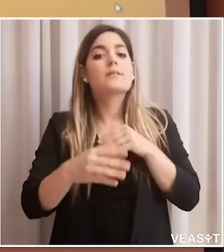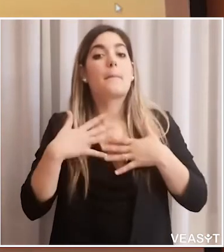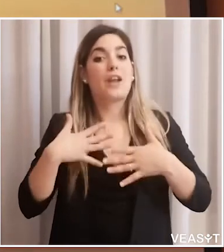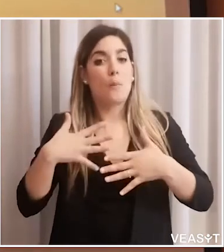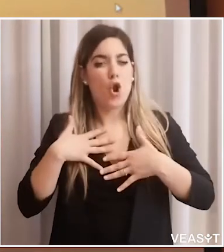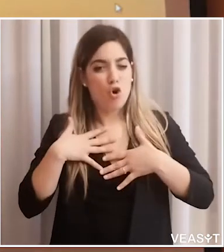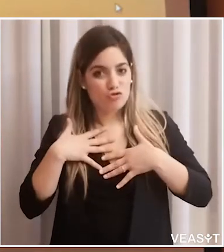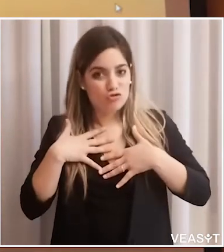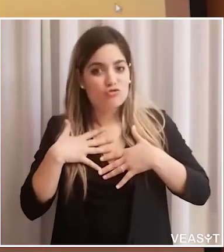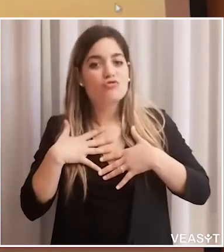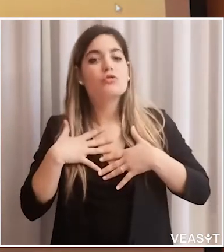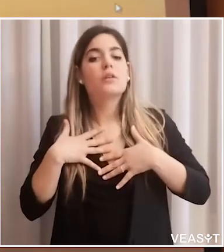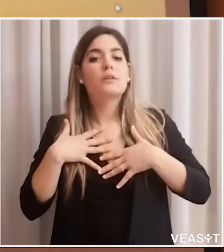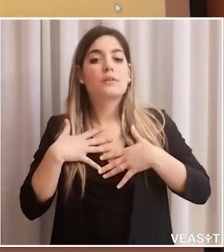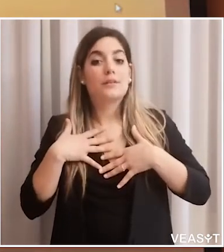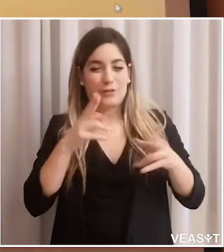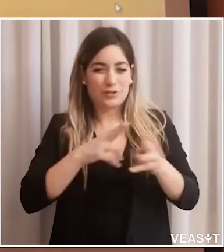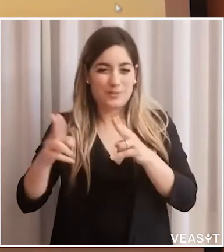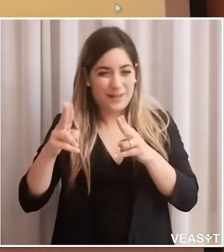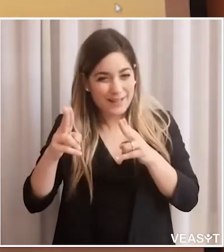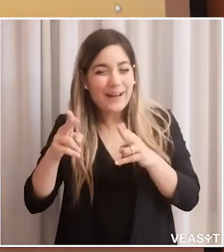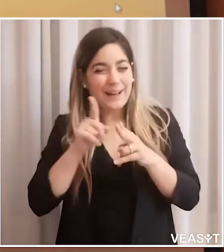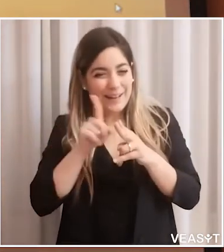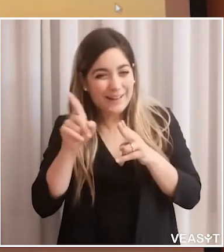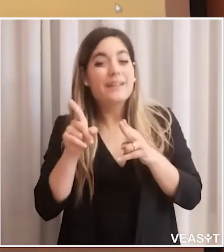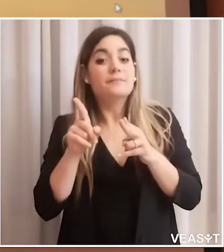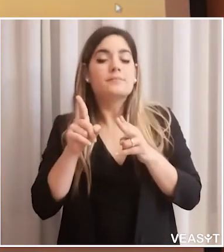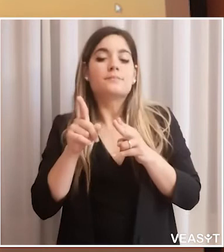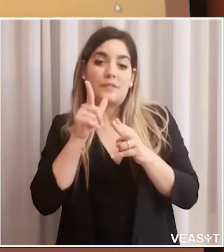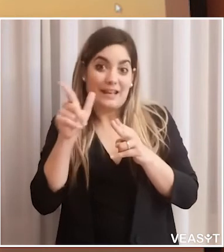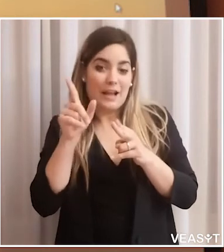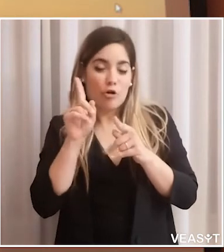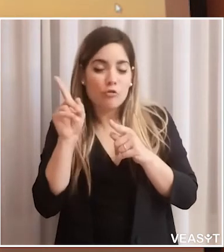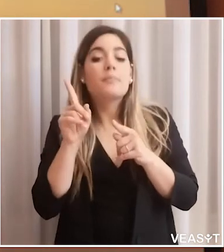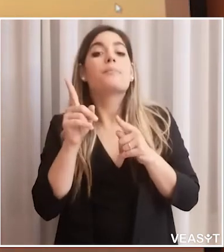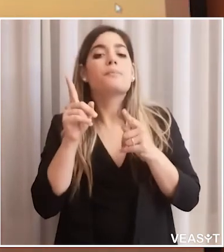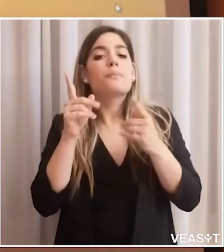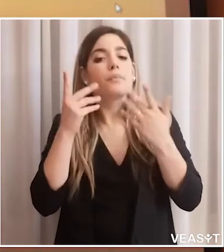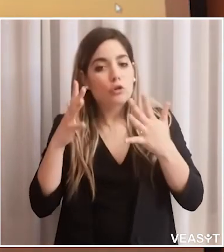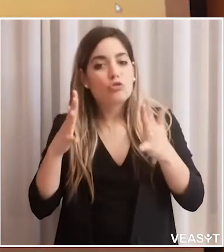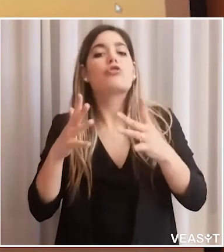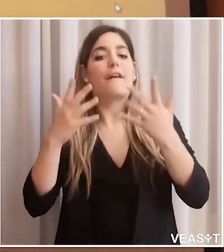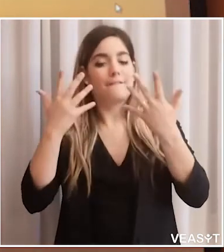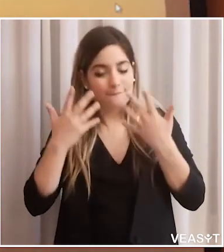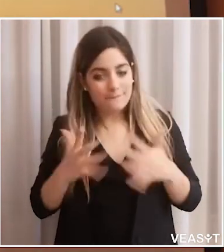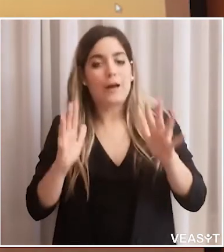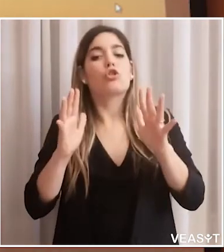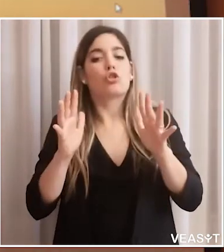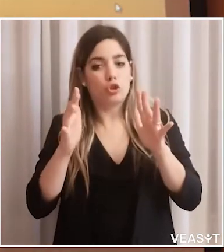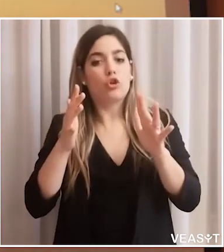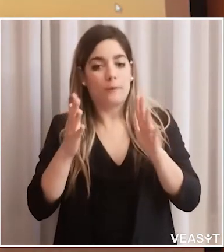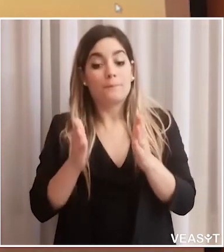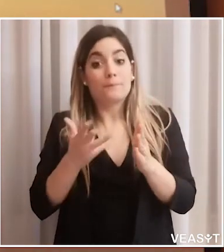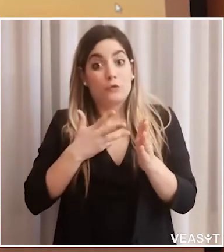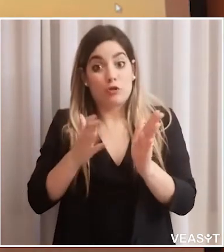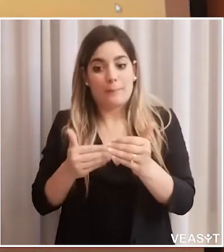Covid correlata. La ripartenza della pneumologia del Mater Salutis è